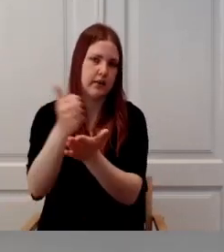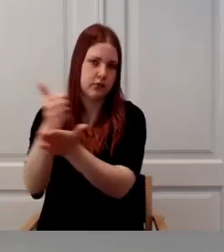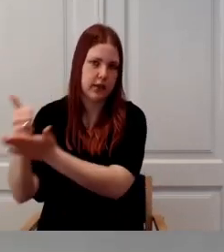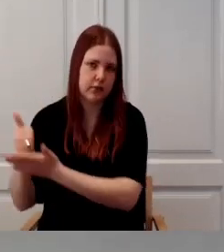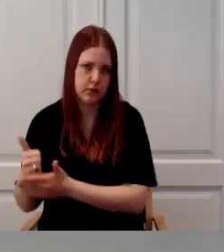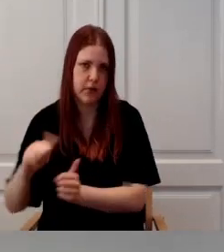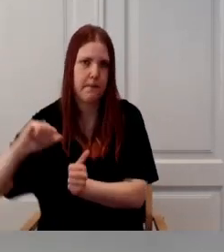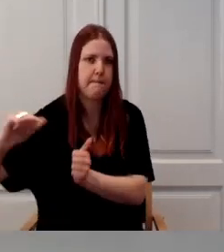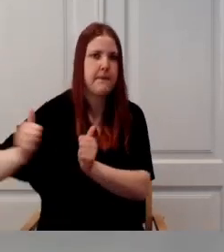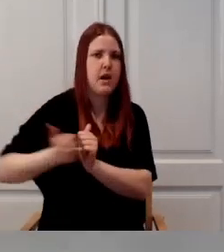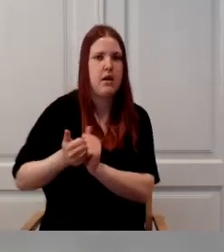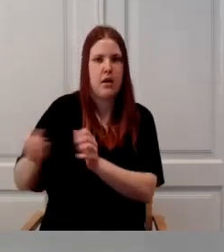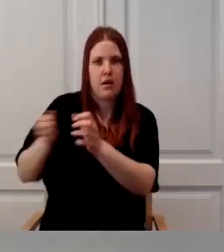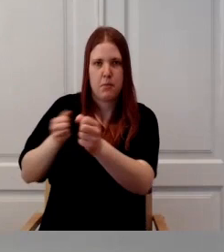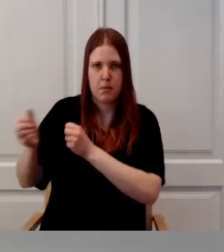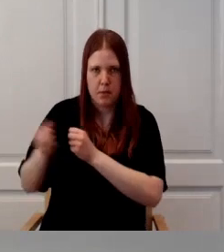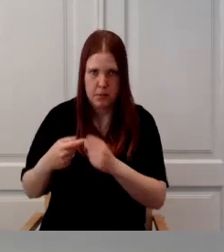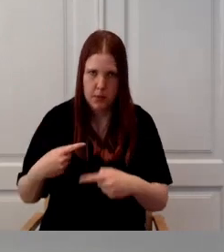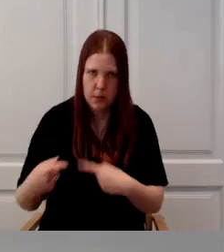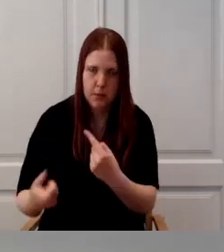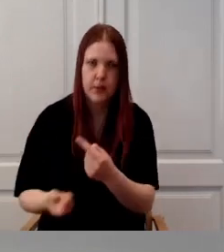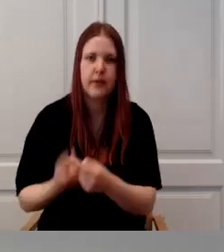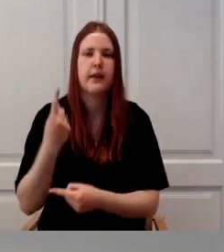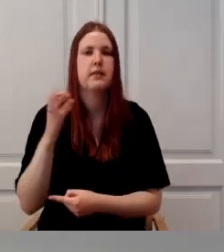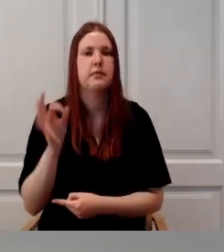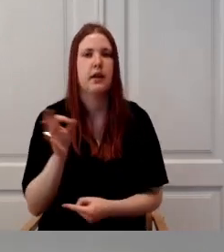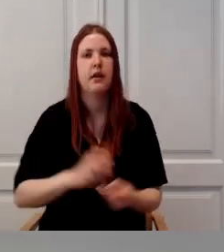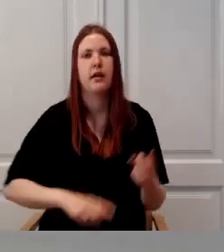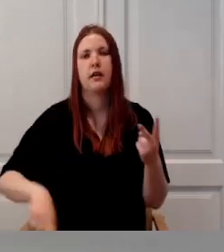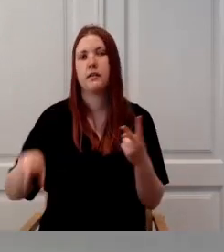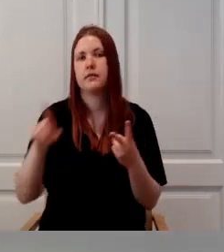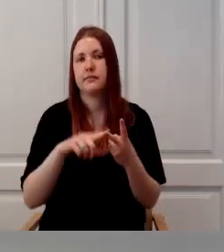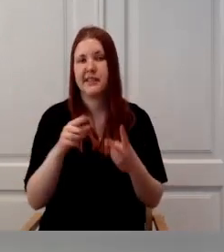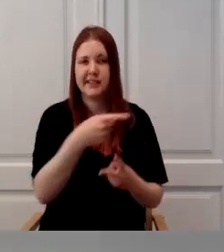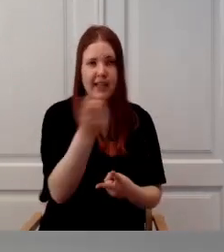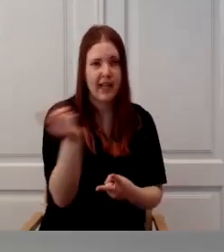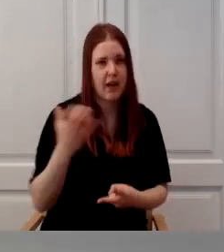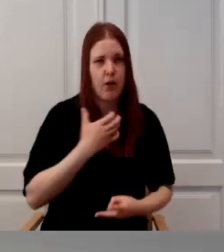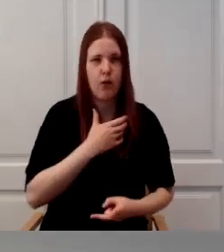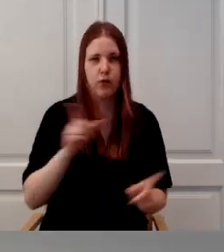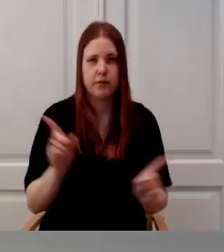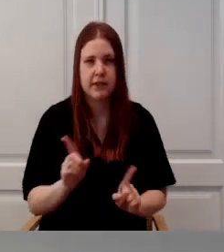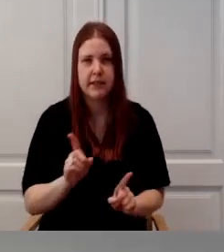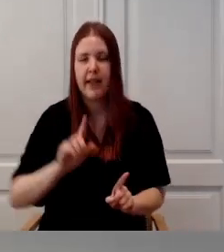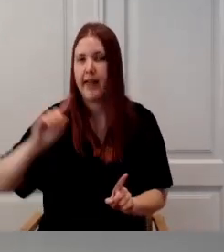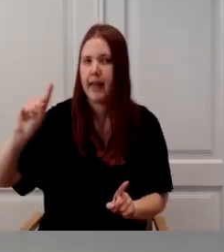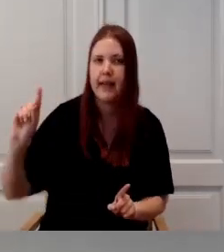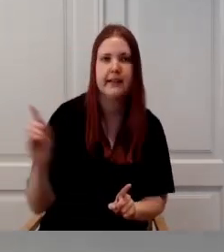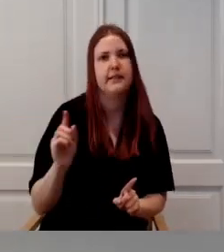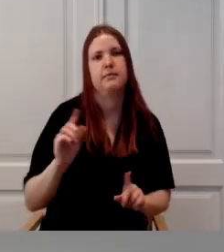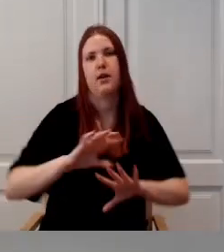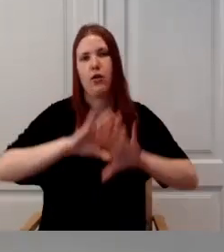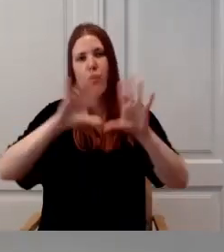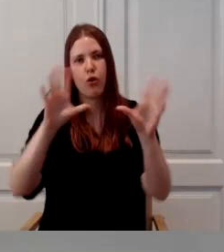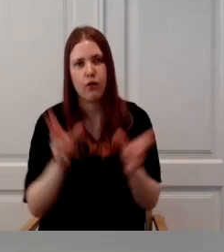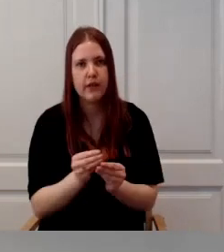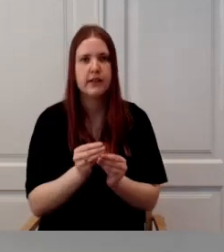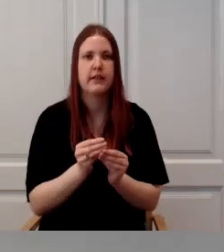esimene selline tagasi sitte uuringutulemustest tuleb siis järgmine aasta veebrais märtsis.